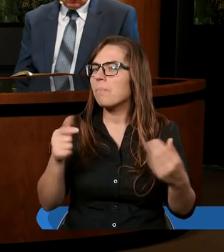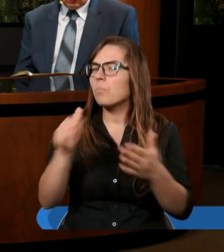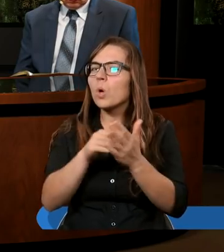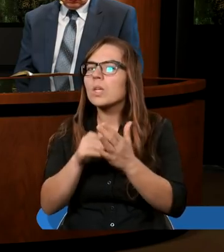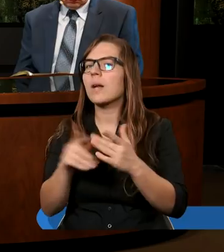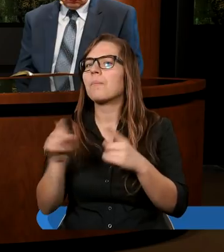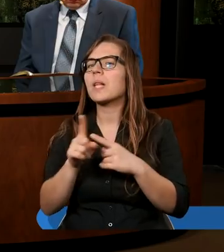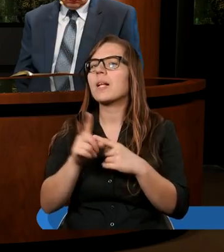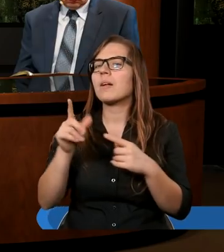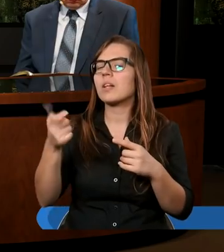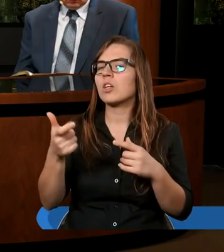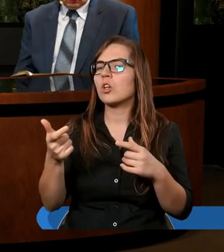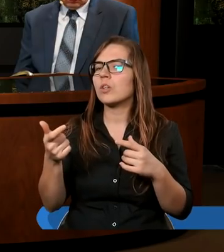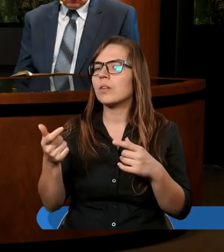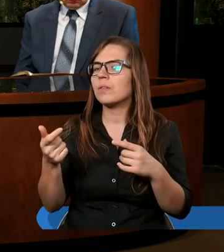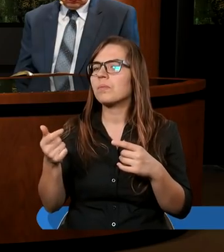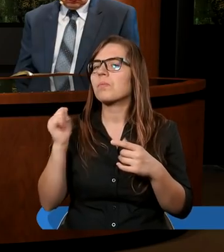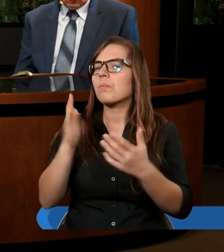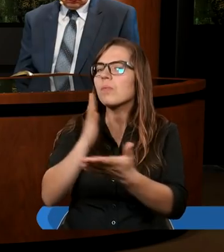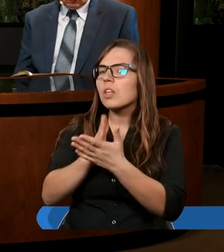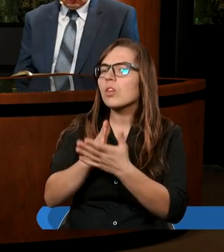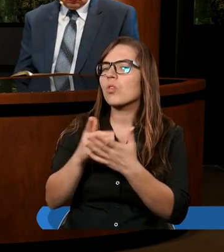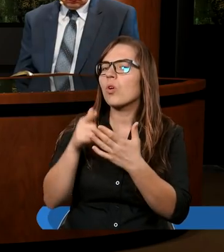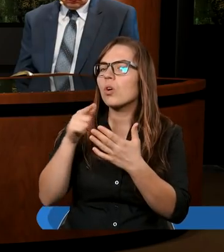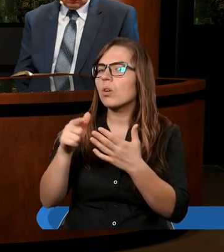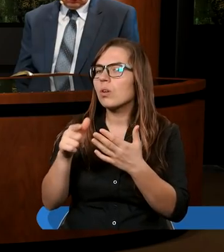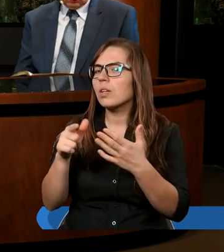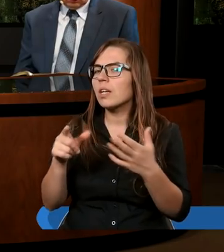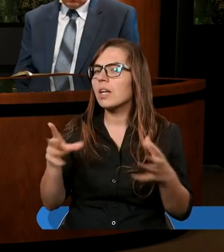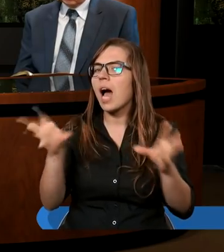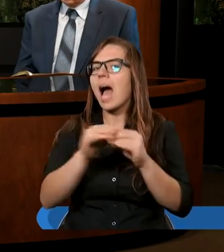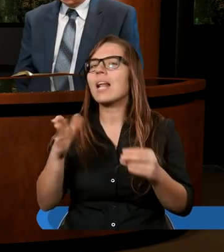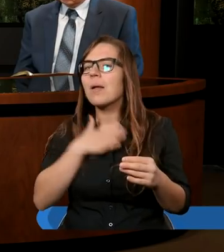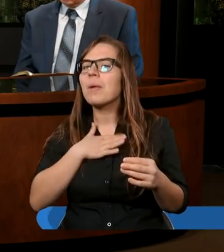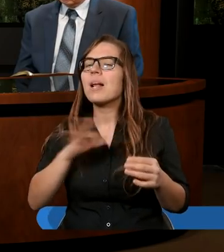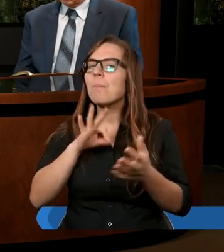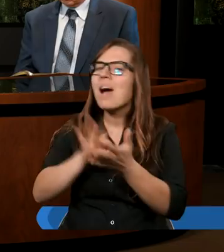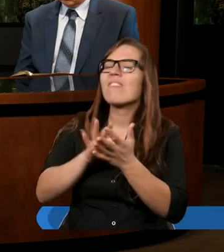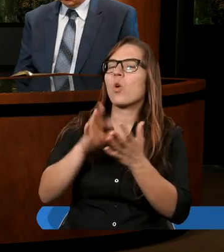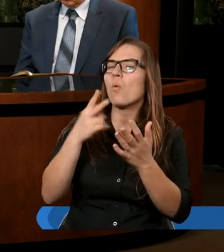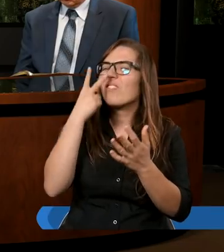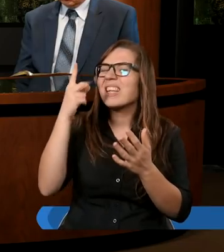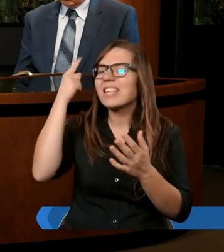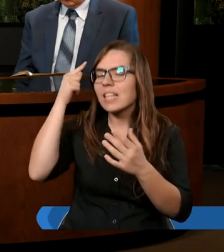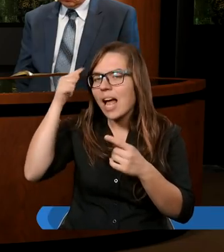swojego życia, naśladowaniem Jezusa i już zgromadzali się razem, mieli już pewien cel, pewną wizję i chcieli ją osiągnąć, dlatego się tam